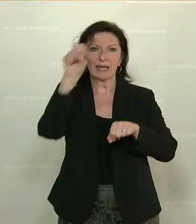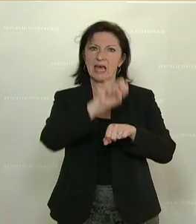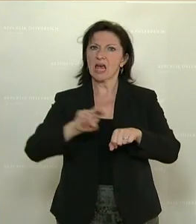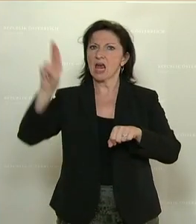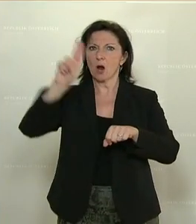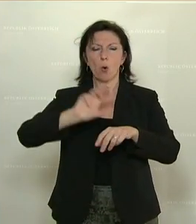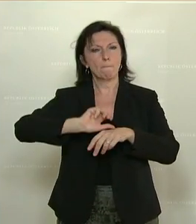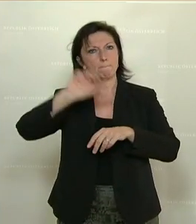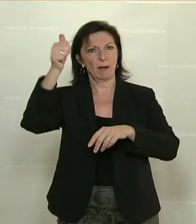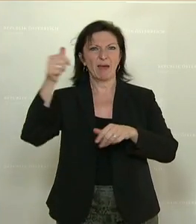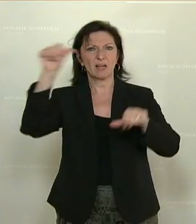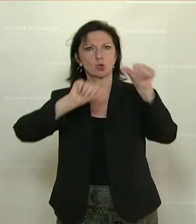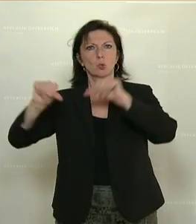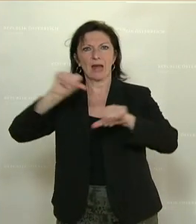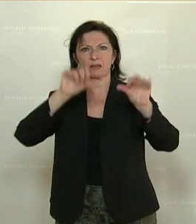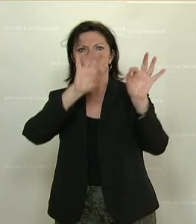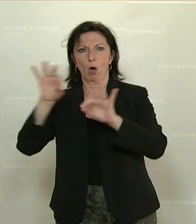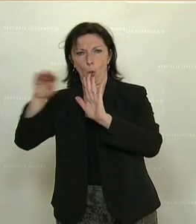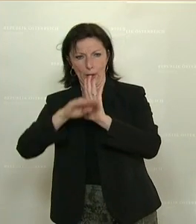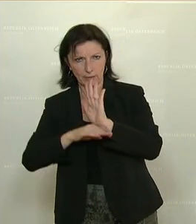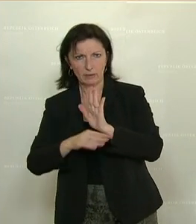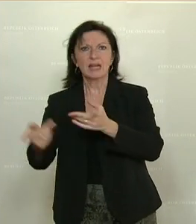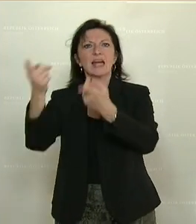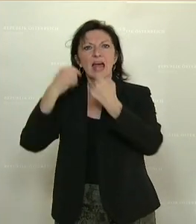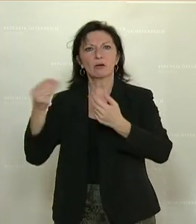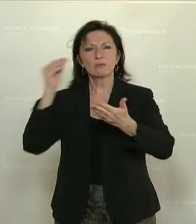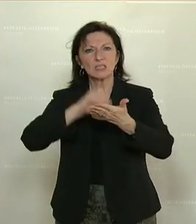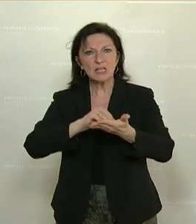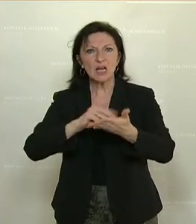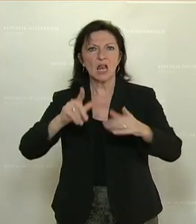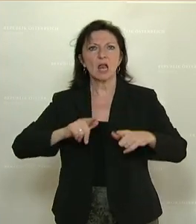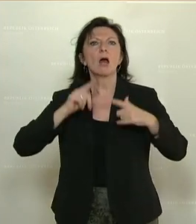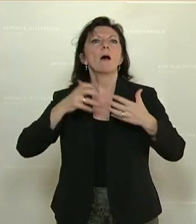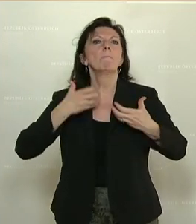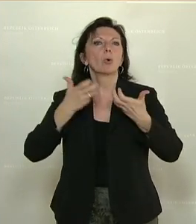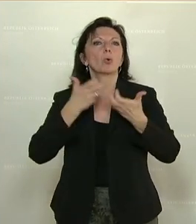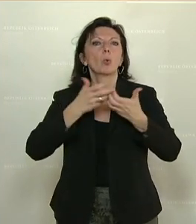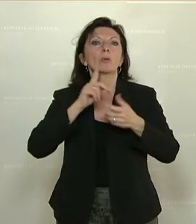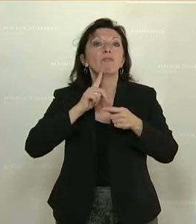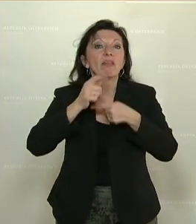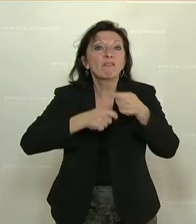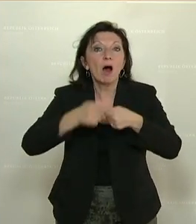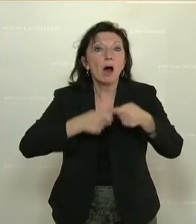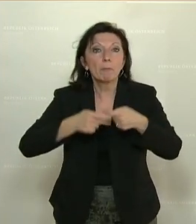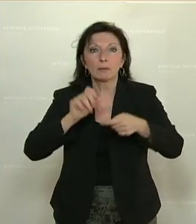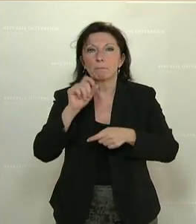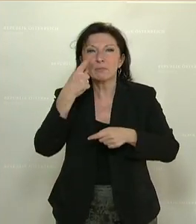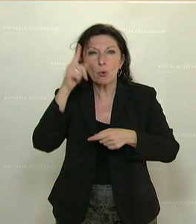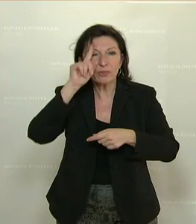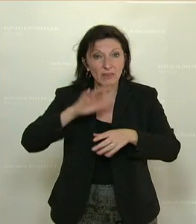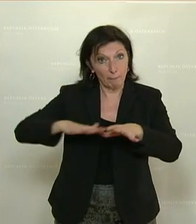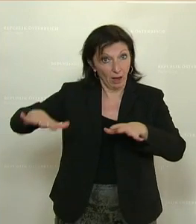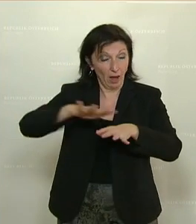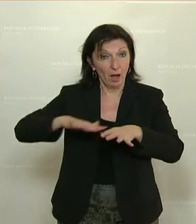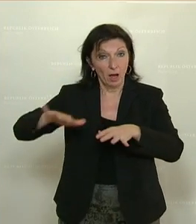-Primärdatenzutatenverordnung, Herkunftskennzeichnung jener Produkte, die nur wenig verarbeitet sind, insbesondere für tierischen